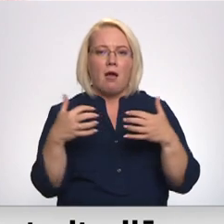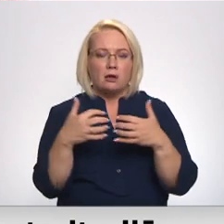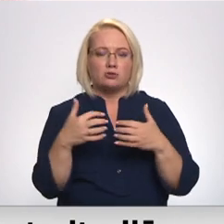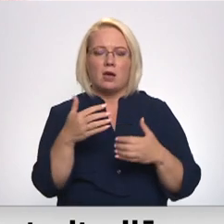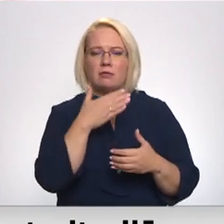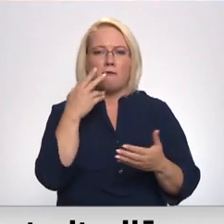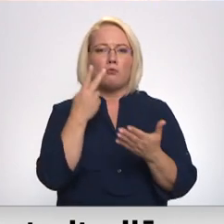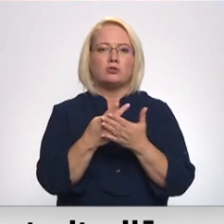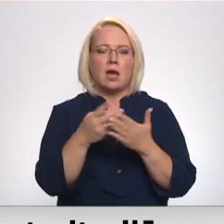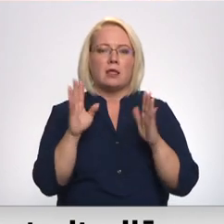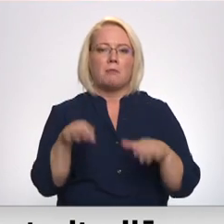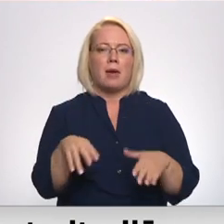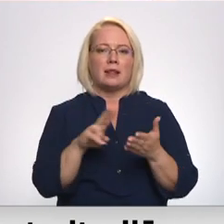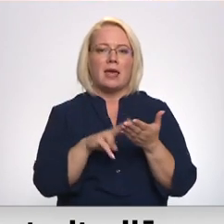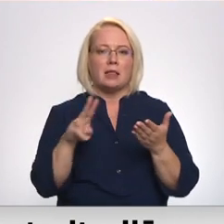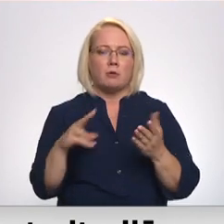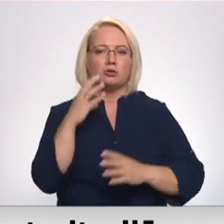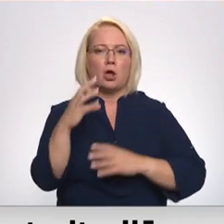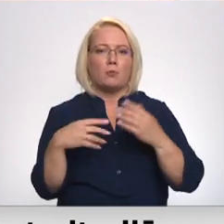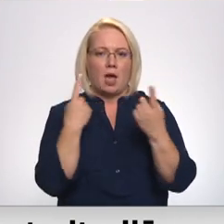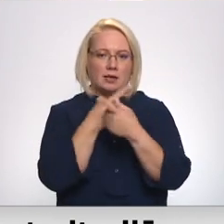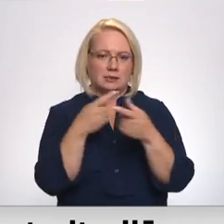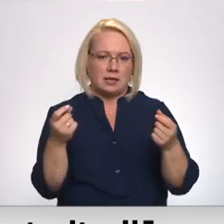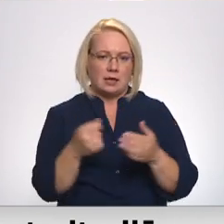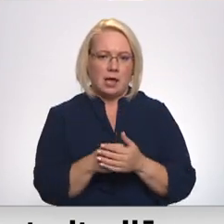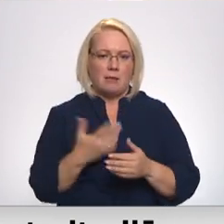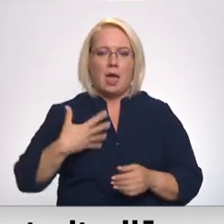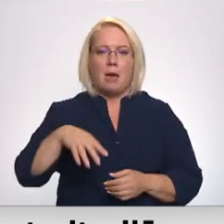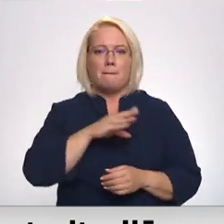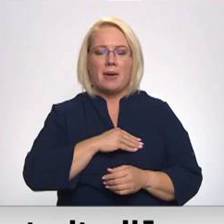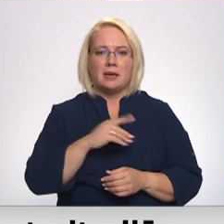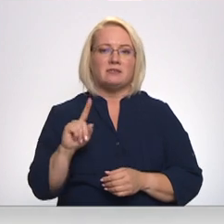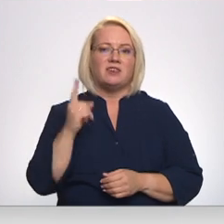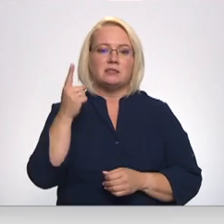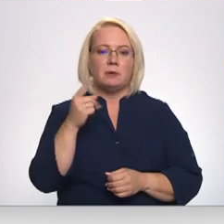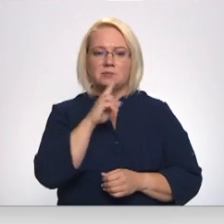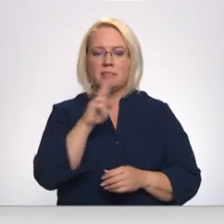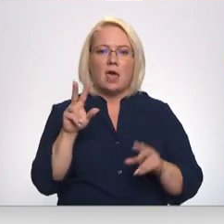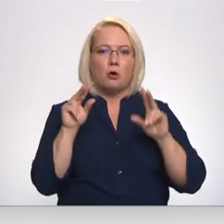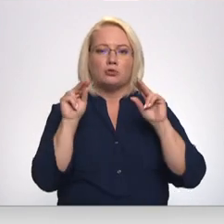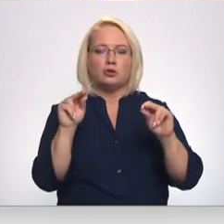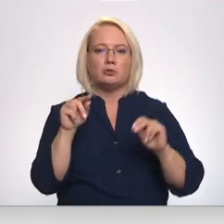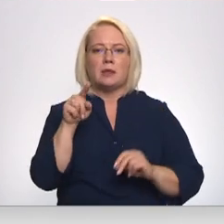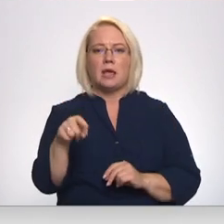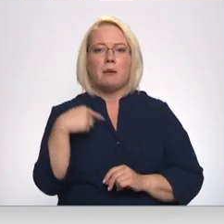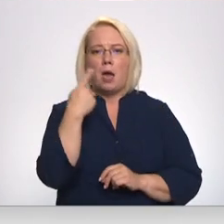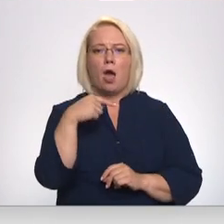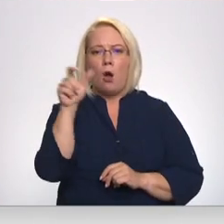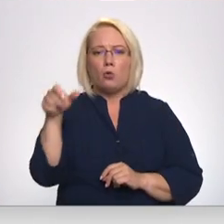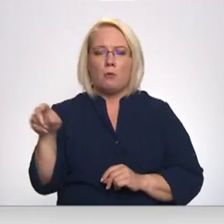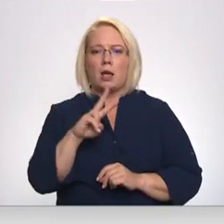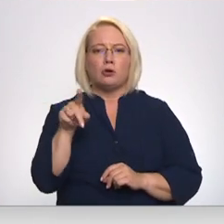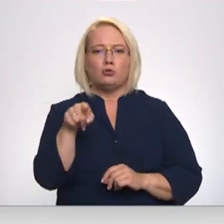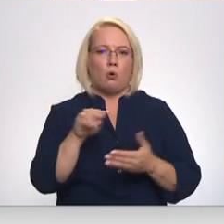uzskatīt par leģitīmiem un starptautiskā atzītiem. Mēs pirmkārt neuztacījāmies tiem autoriem, kuri to uzrakstīja,